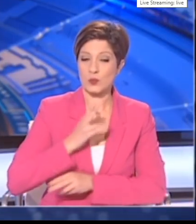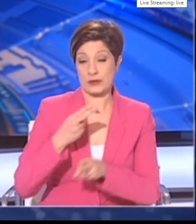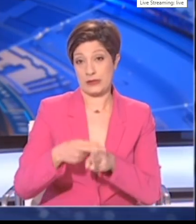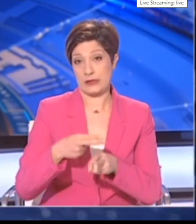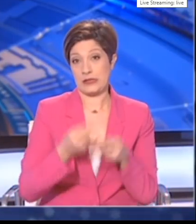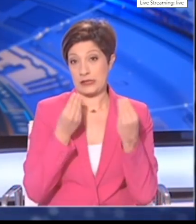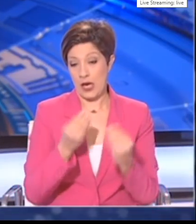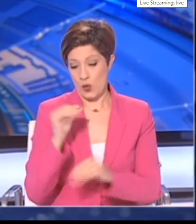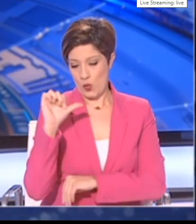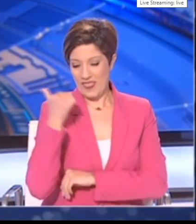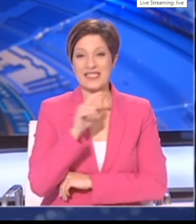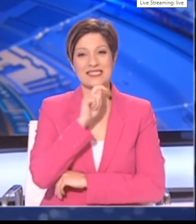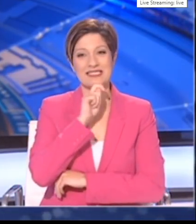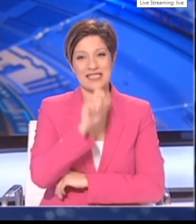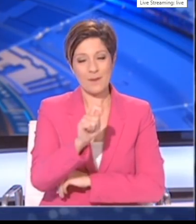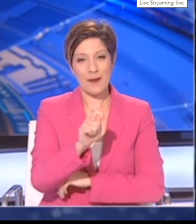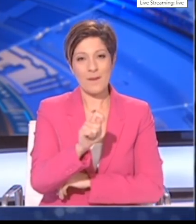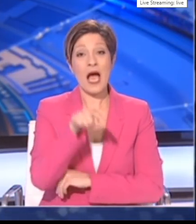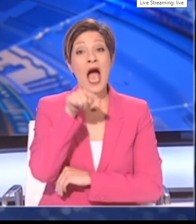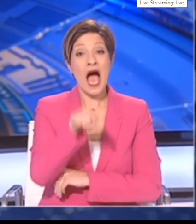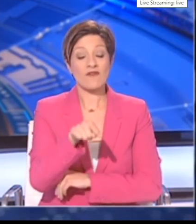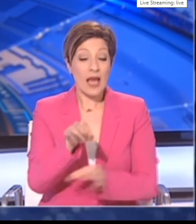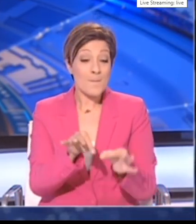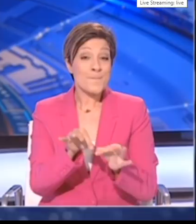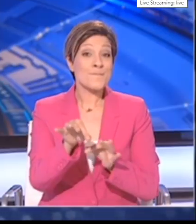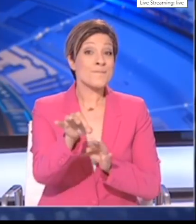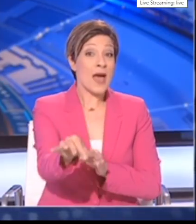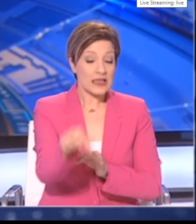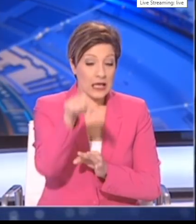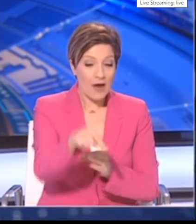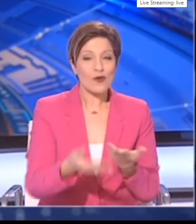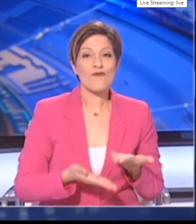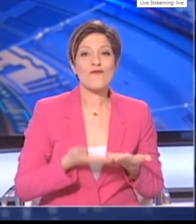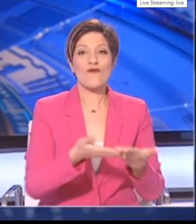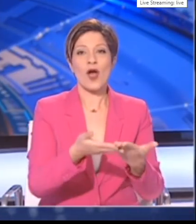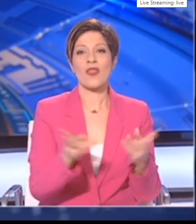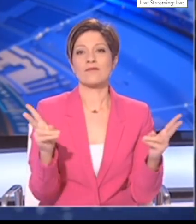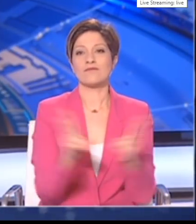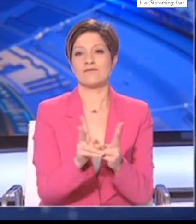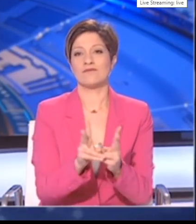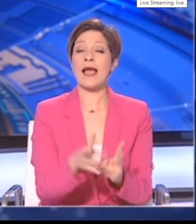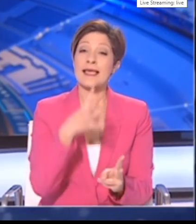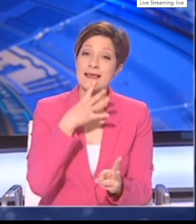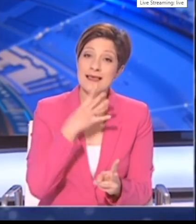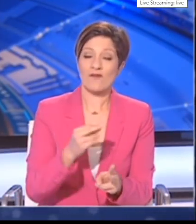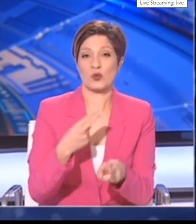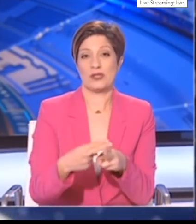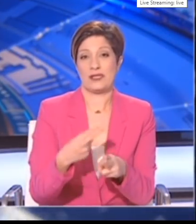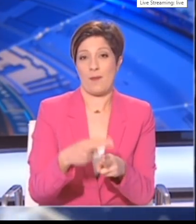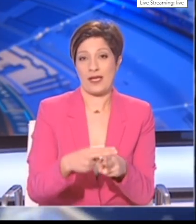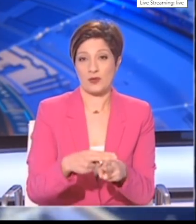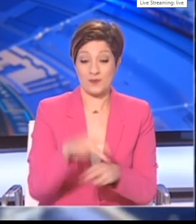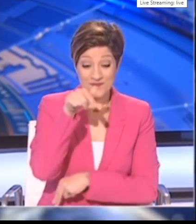διατυπώσαμε και χθες, ότι τα περιοριστικά μέτρα που εφαρμόζομαι είναι αποτελεσματικά. Ο